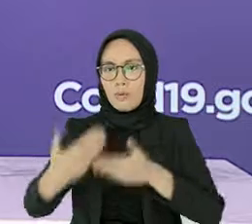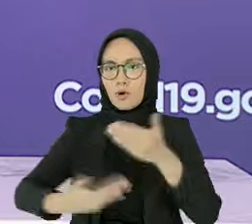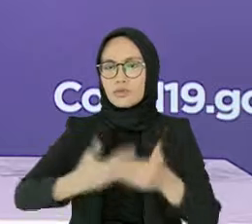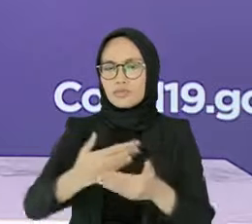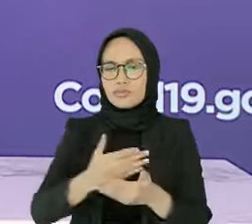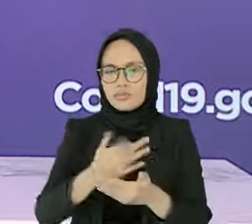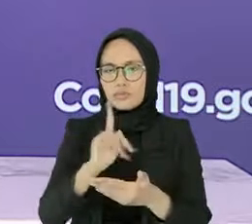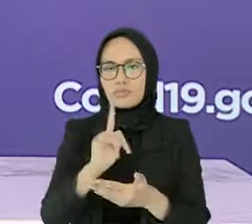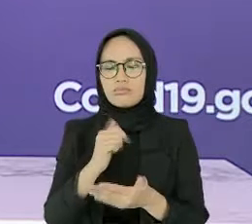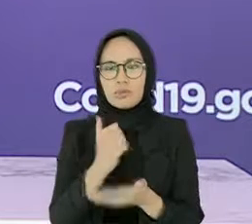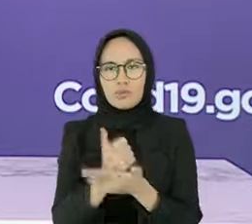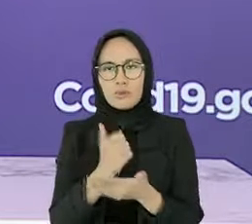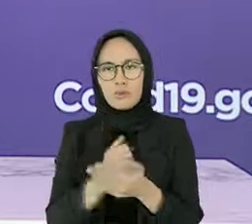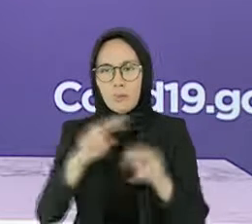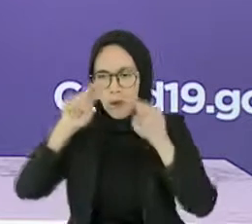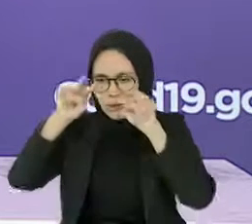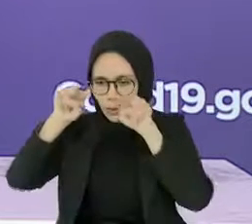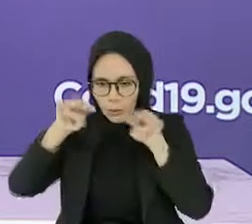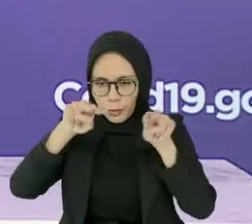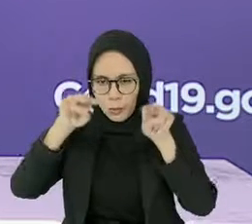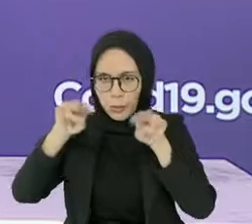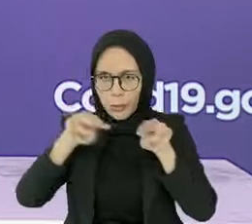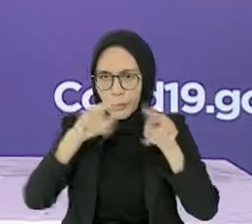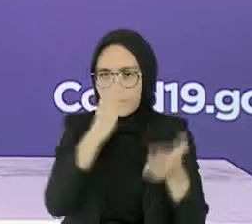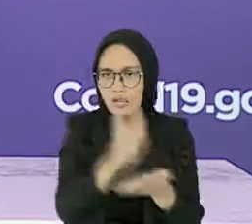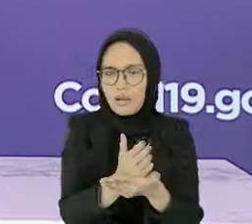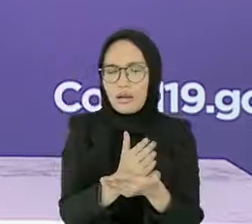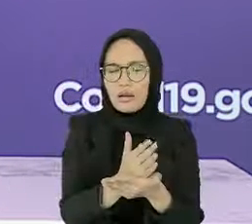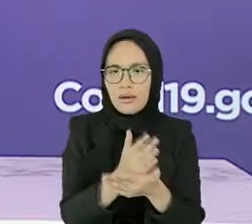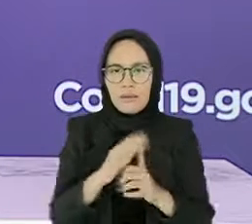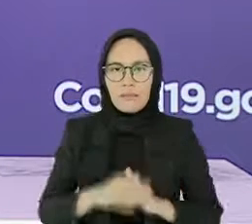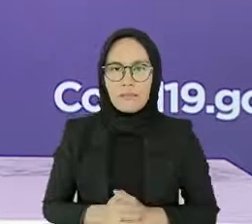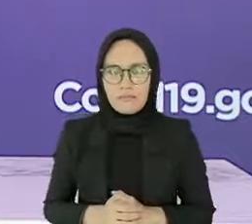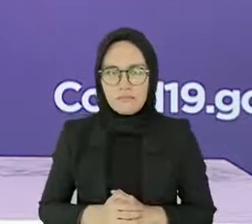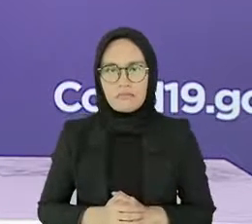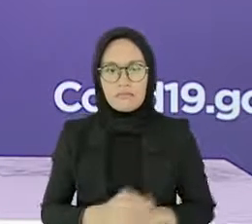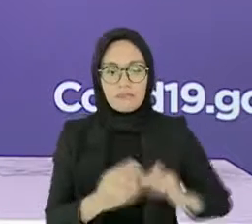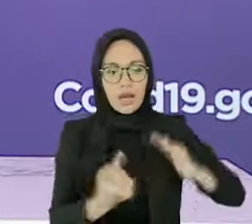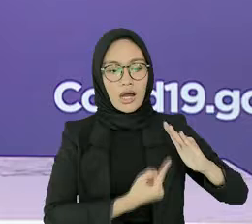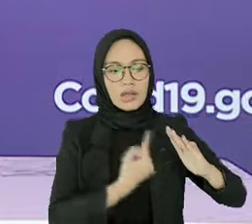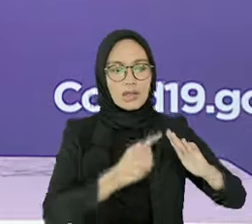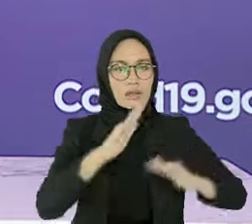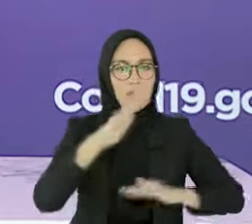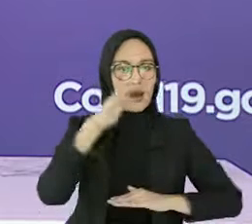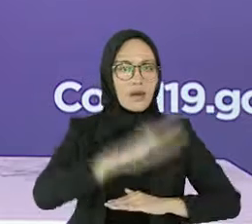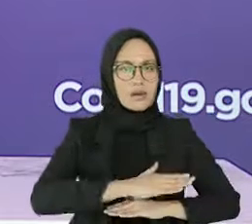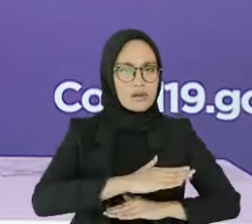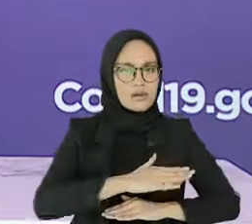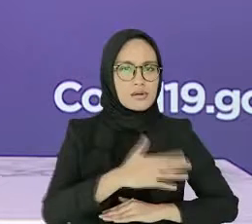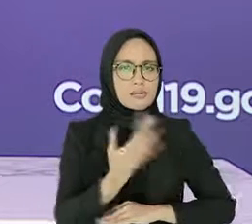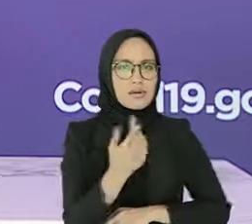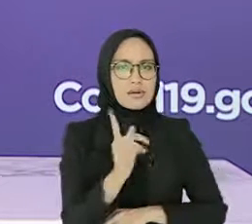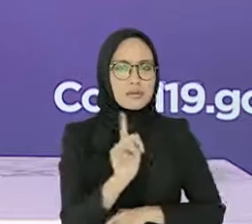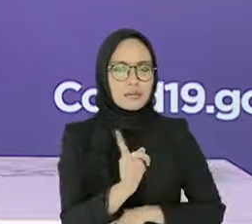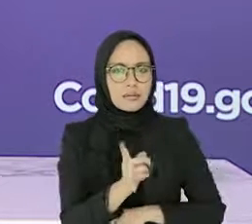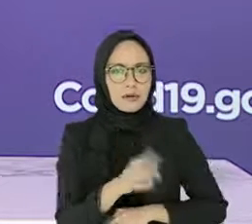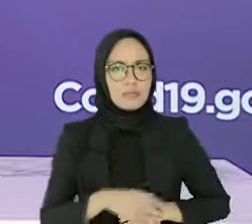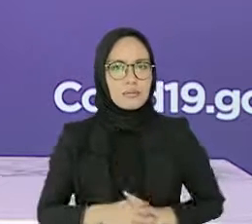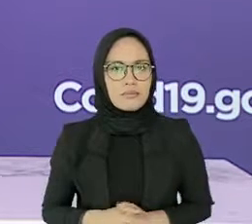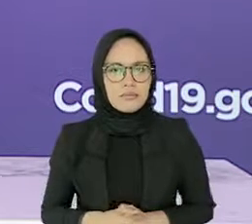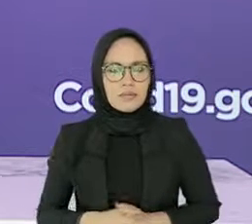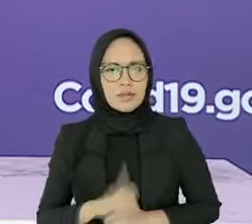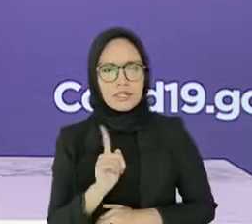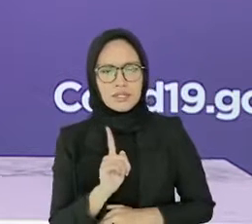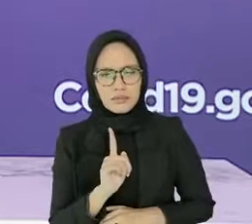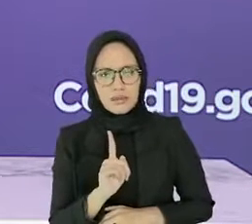-hatian. Adanya penerapan durasi karantina menjadi 5 hari didasarkan dari persyaratan administratif